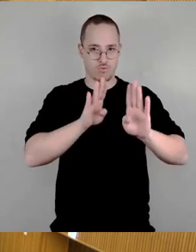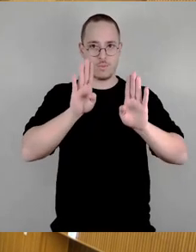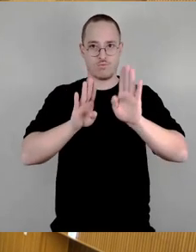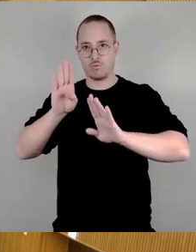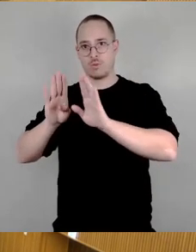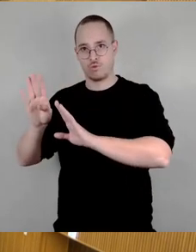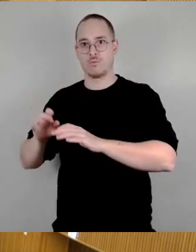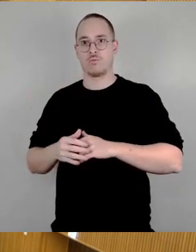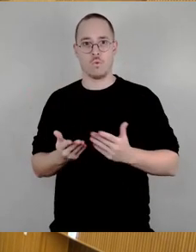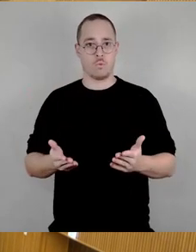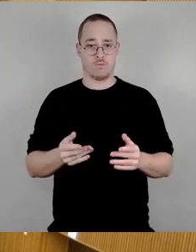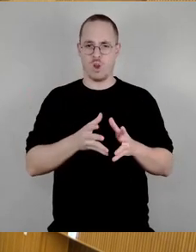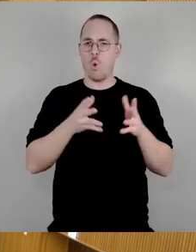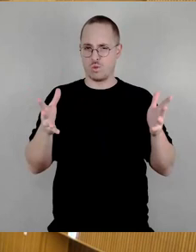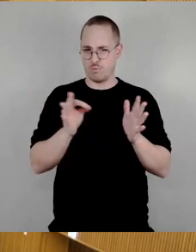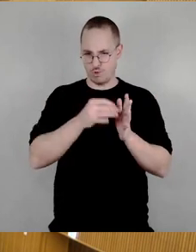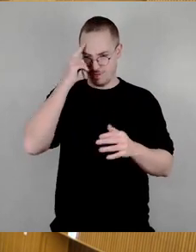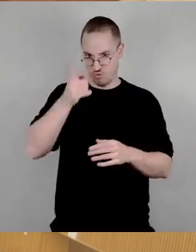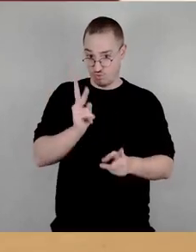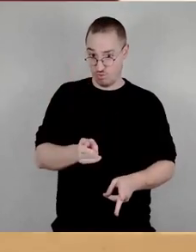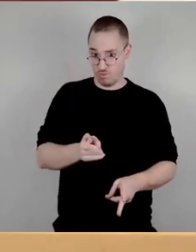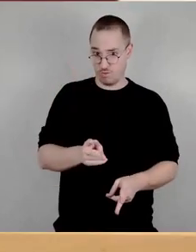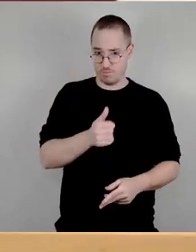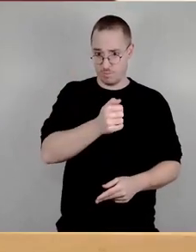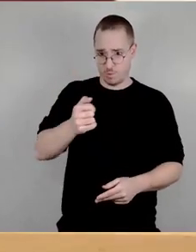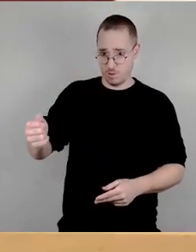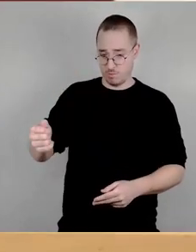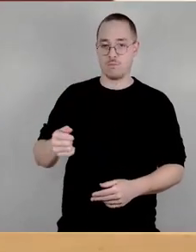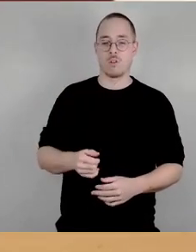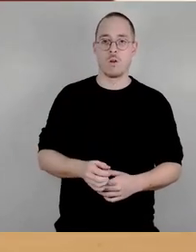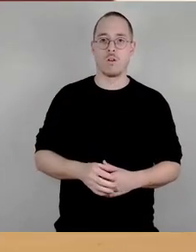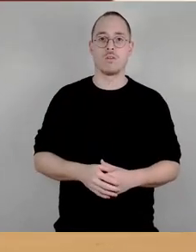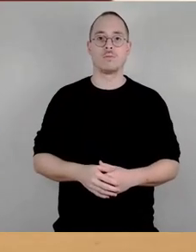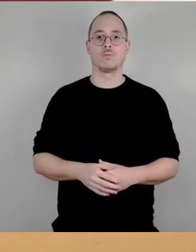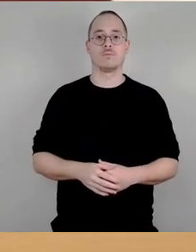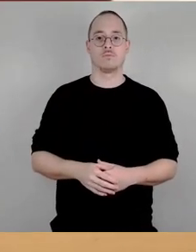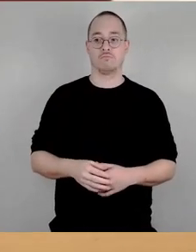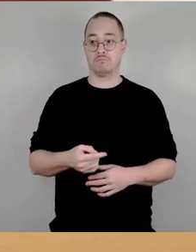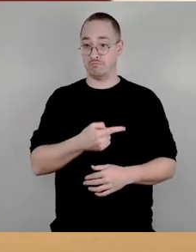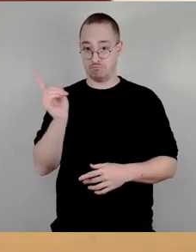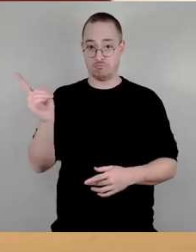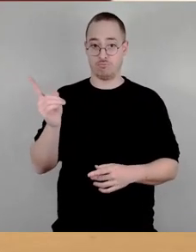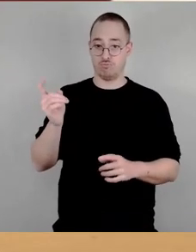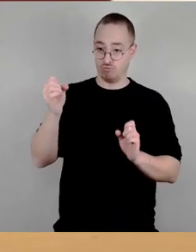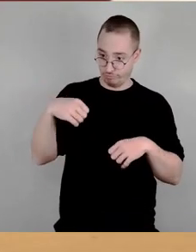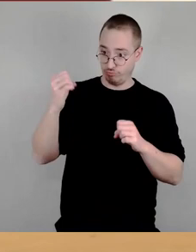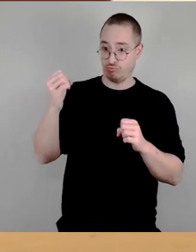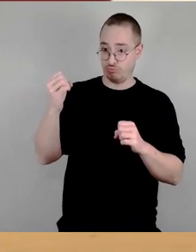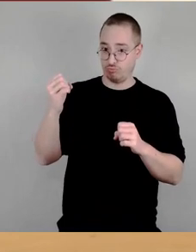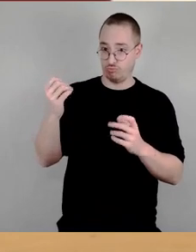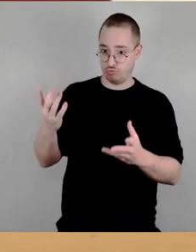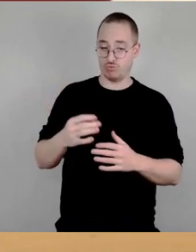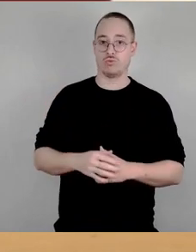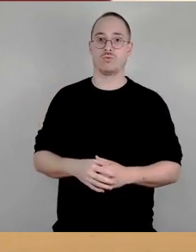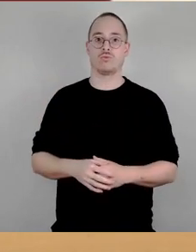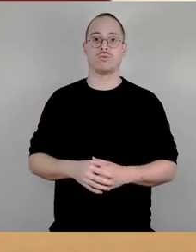Und dass wir zunächst Wenn da kein Widerspruch ist Aus dem federführenden Ausschussbericht Präambel und Punkt